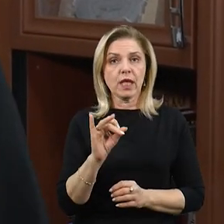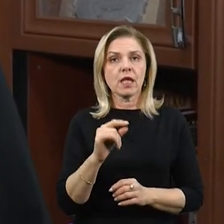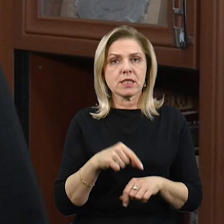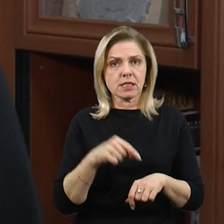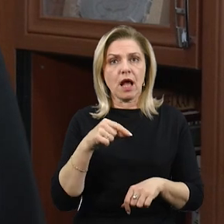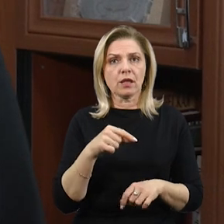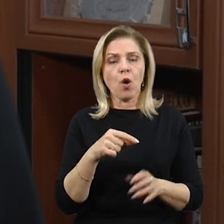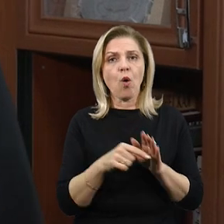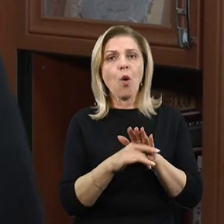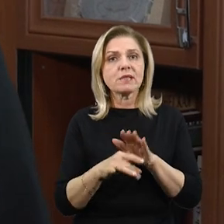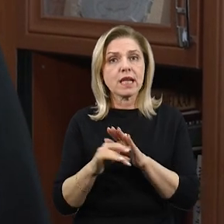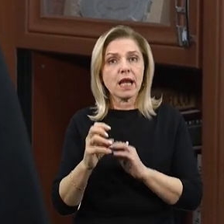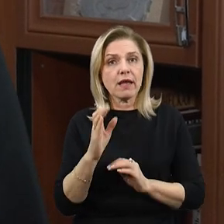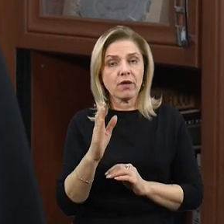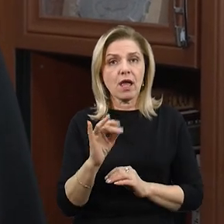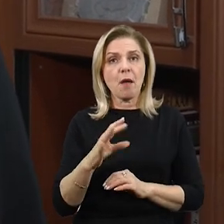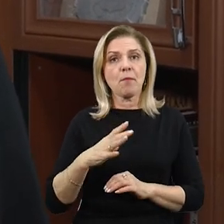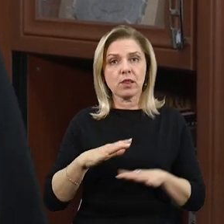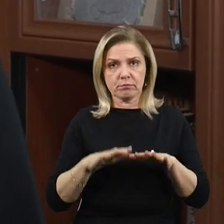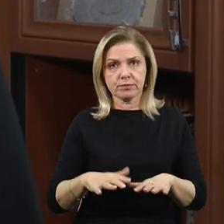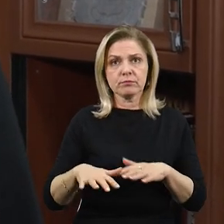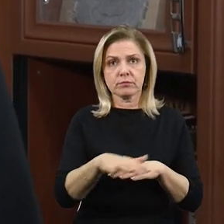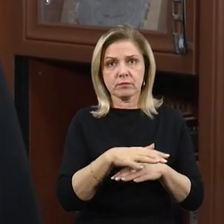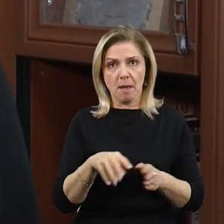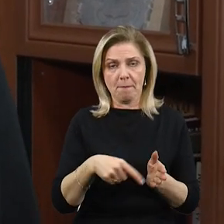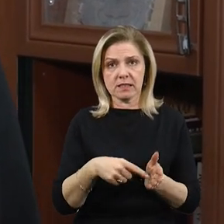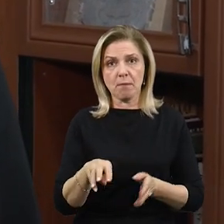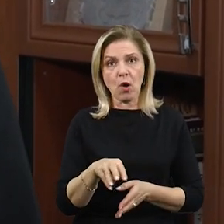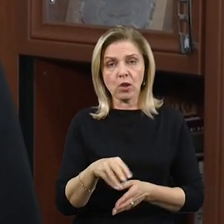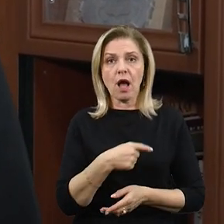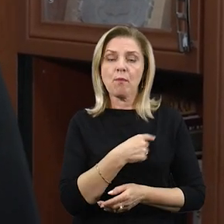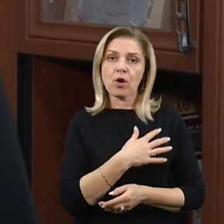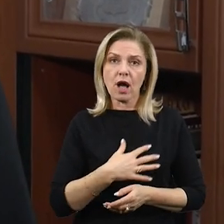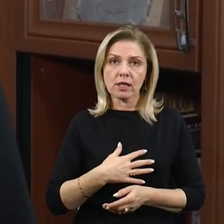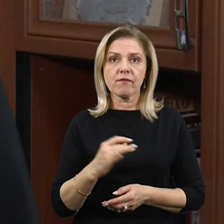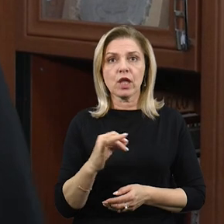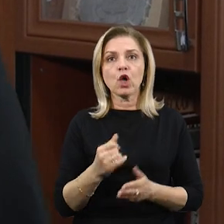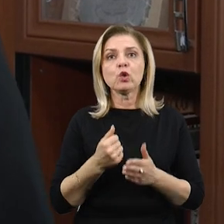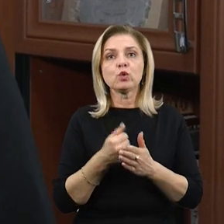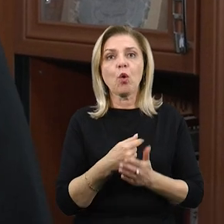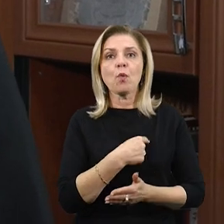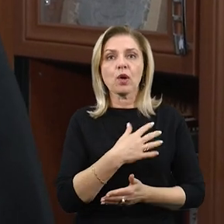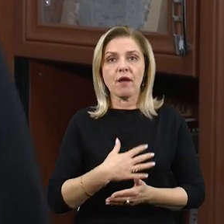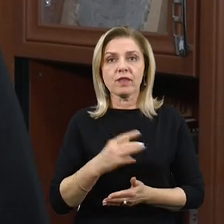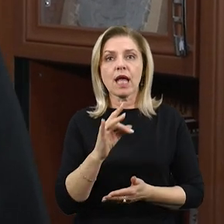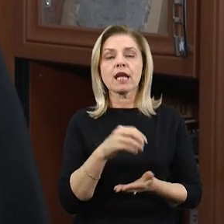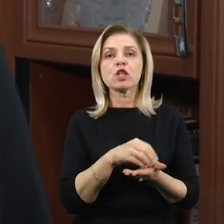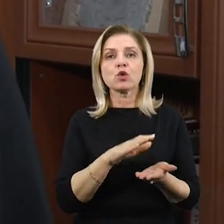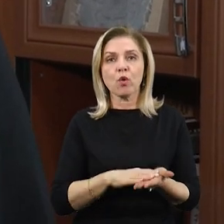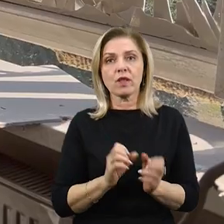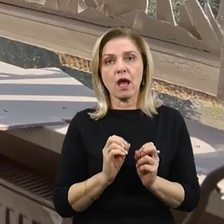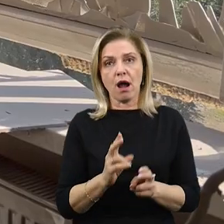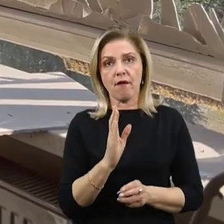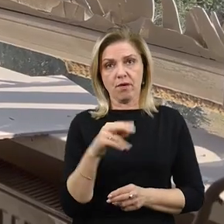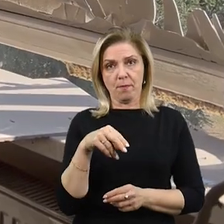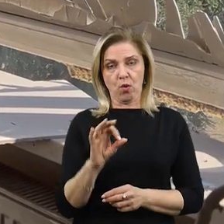але були на території міста Миколаїва поранені та до поранення зареєстровані як внутрішні переміщені